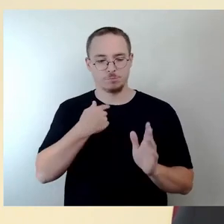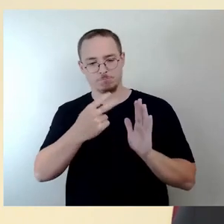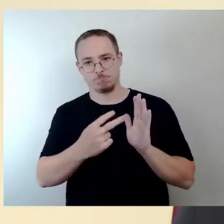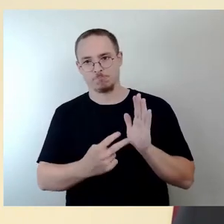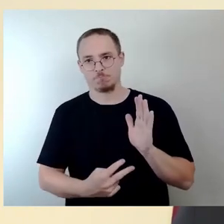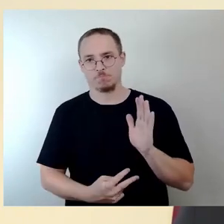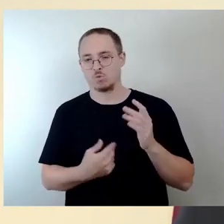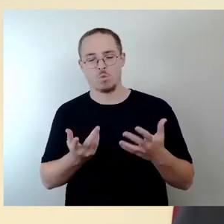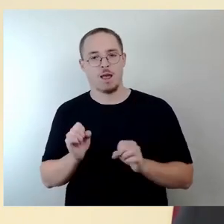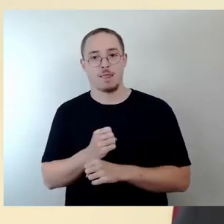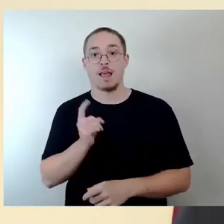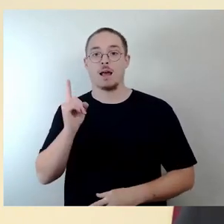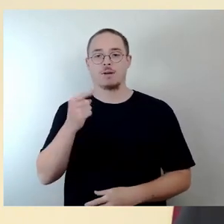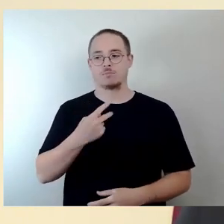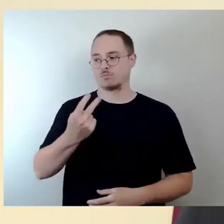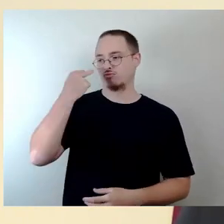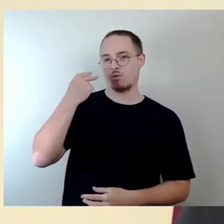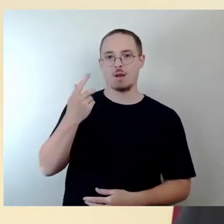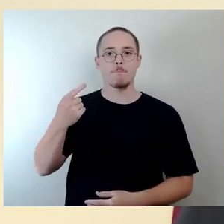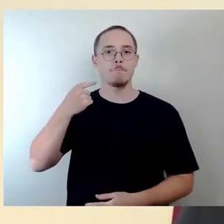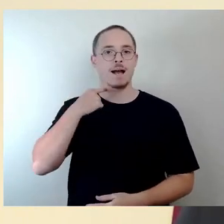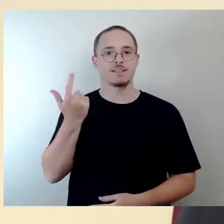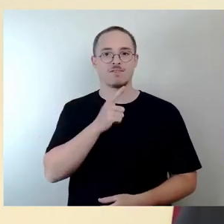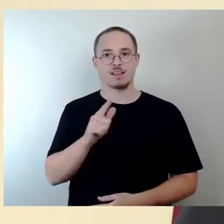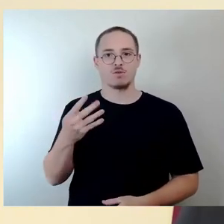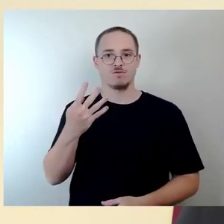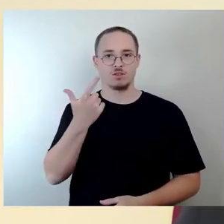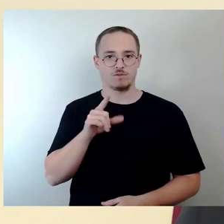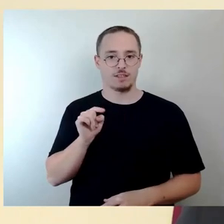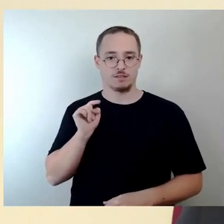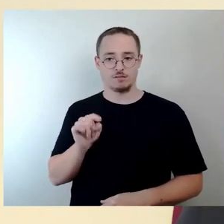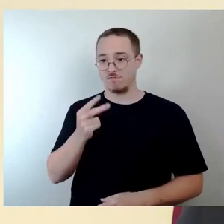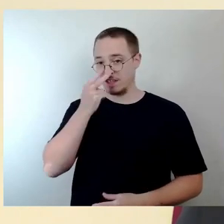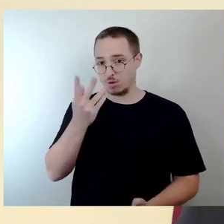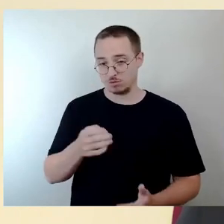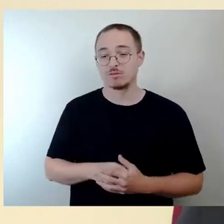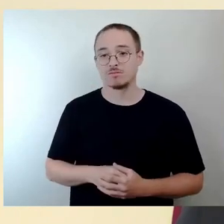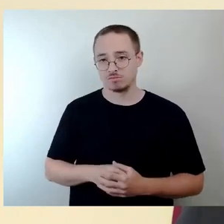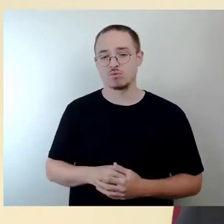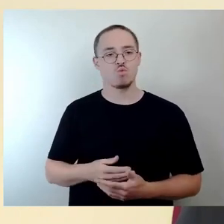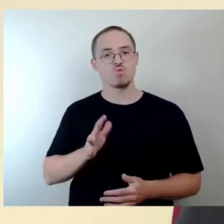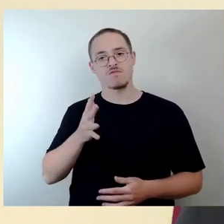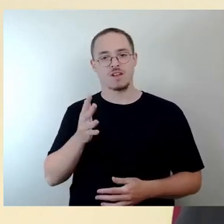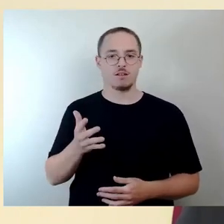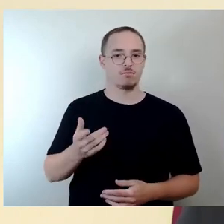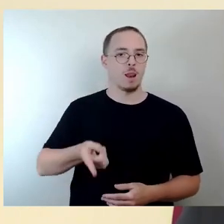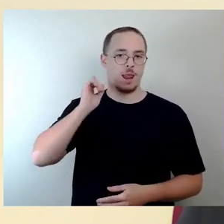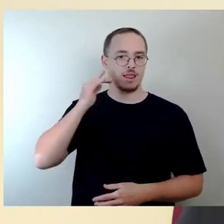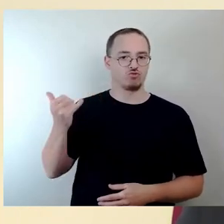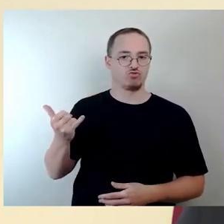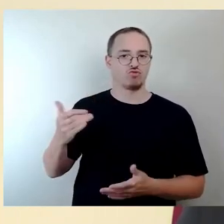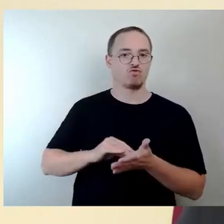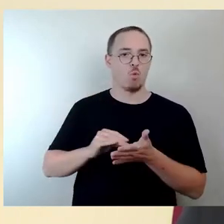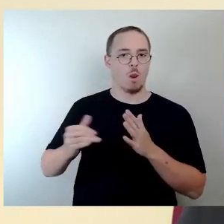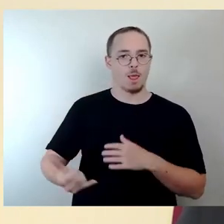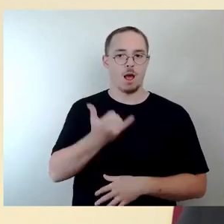liefern und die entsprechen in etwa den Zahlen des vorherigen Schuljahres. Das heißt, es gibt Wartelisten.